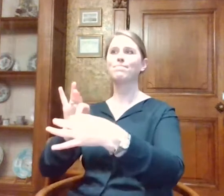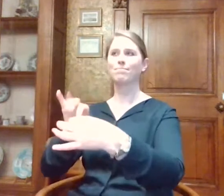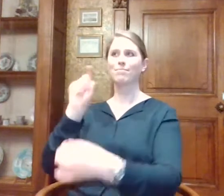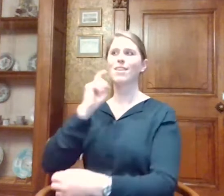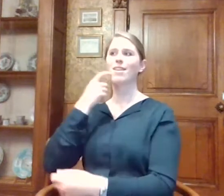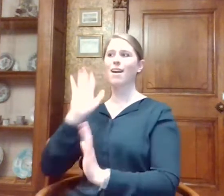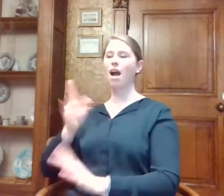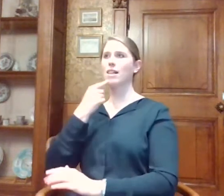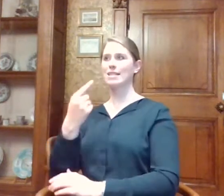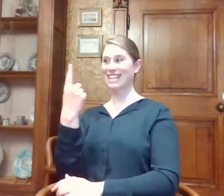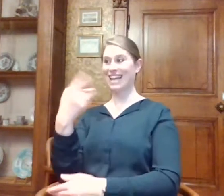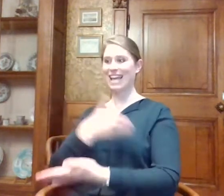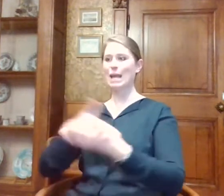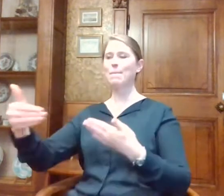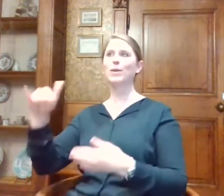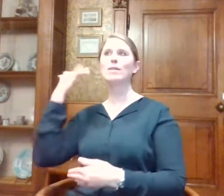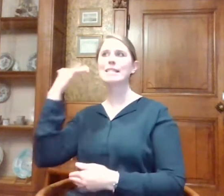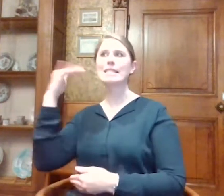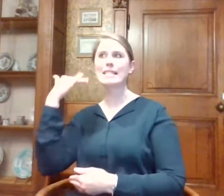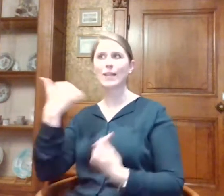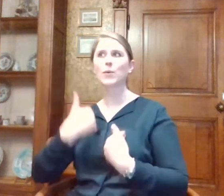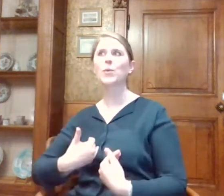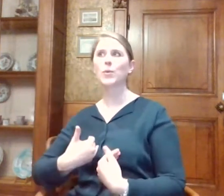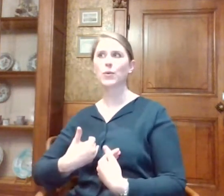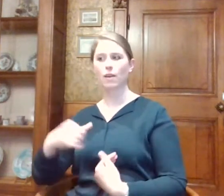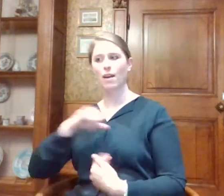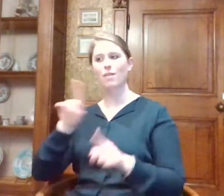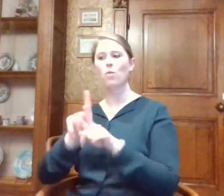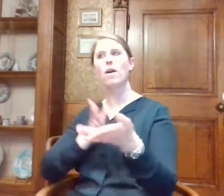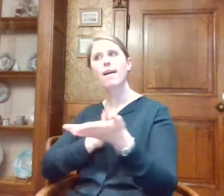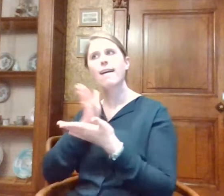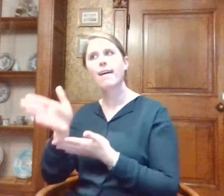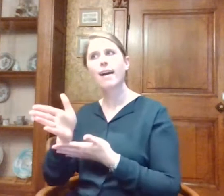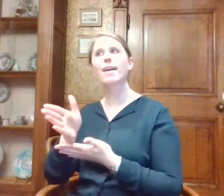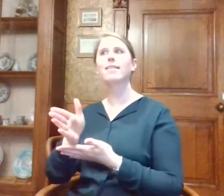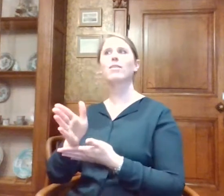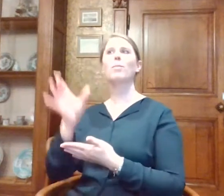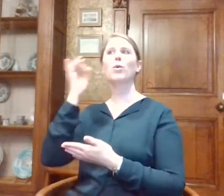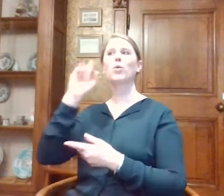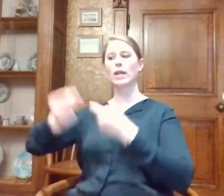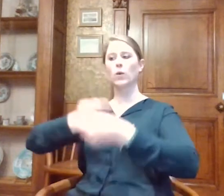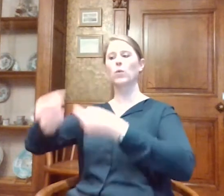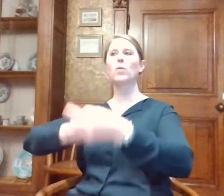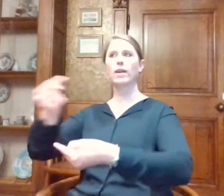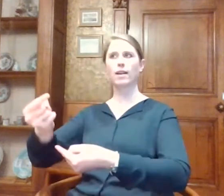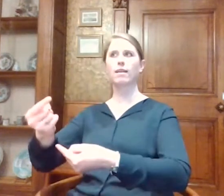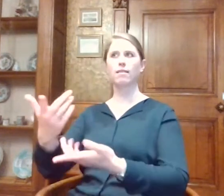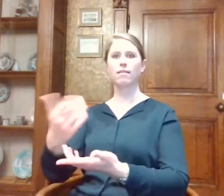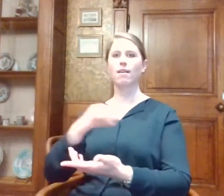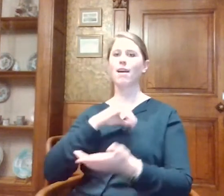zei, er zijn één miljoen slechtdolende in België en die hebben eigenlijk evenveel recht op culturele ontwikkeling als de andere tien